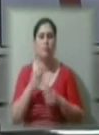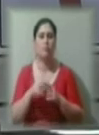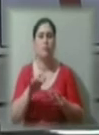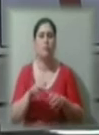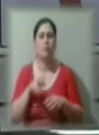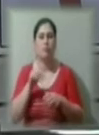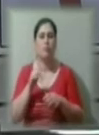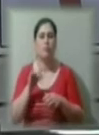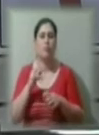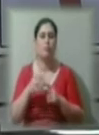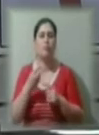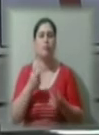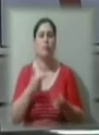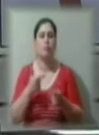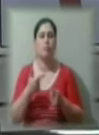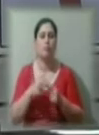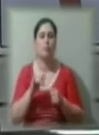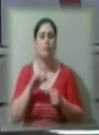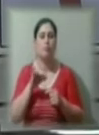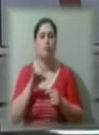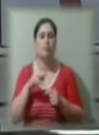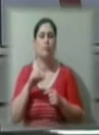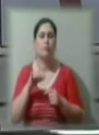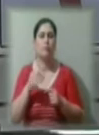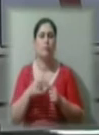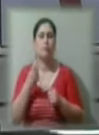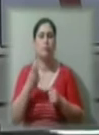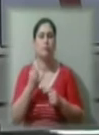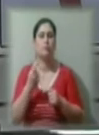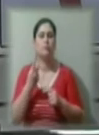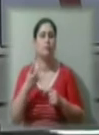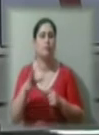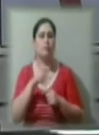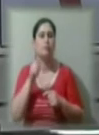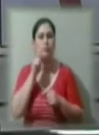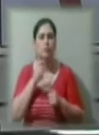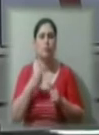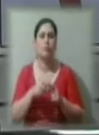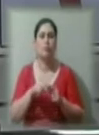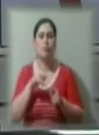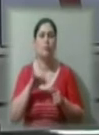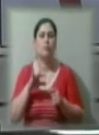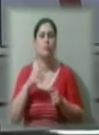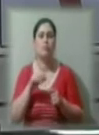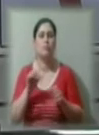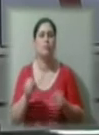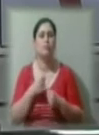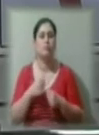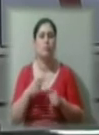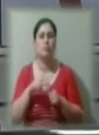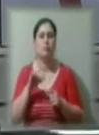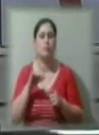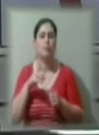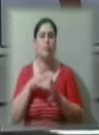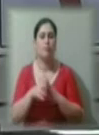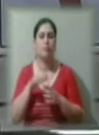підготовки до променевої терапії – один з двох на всю Україну, а лінійний прискорювач для стандартної променевої терапії – один